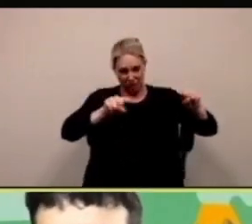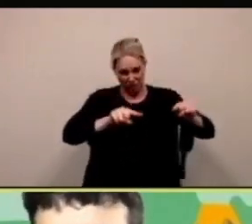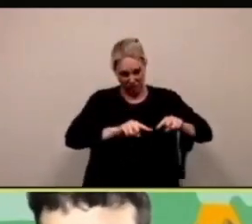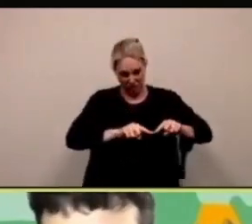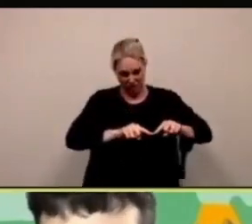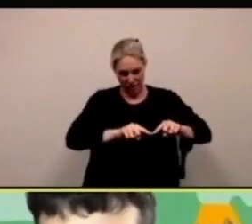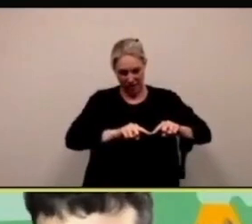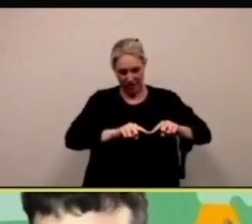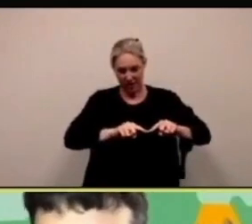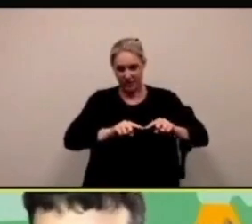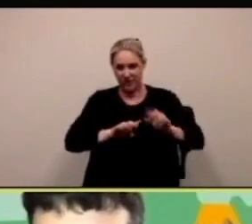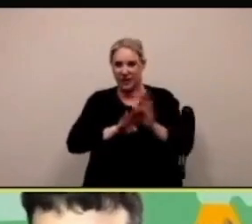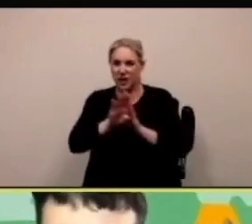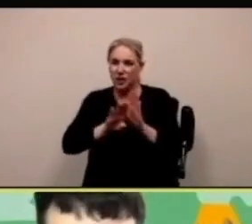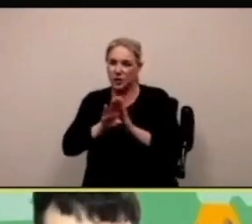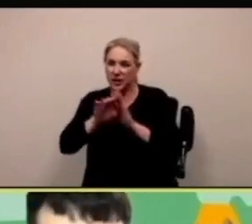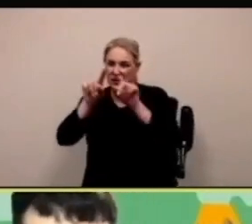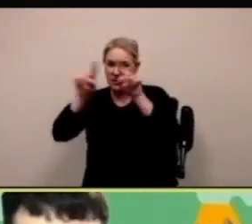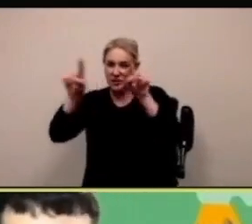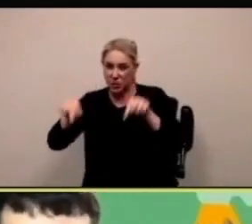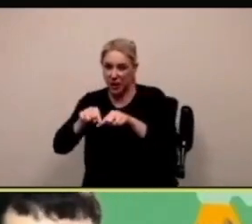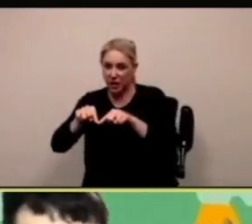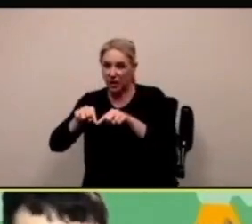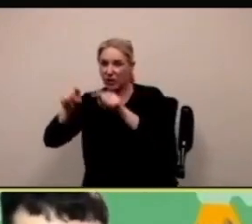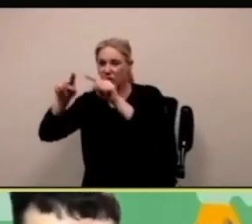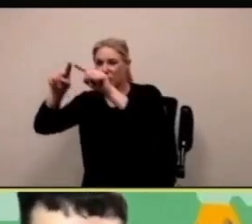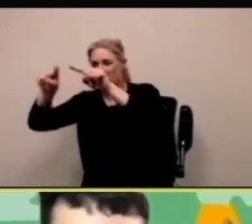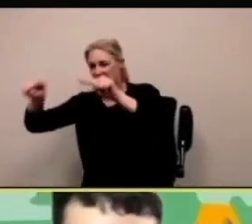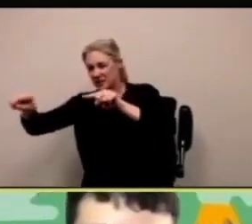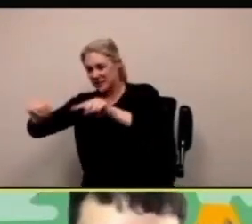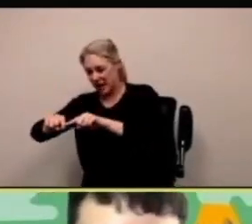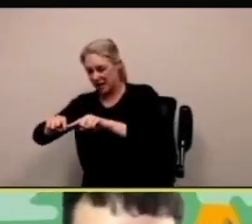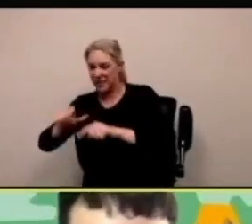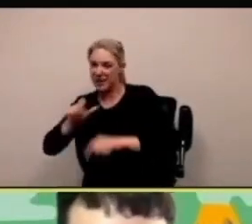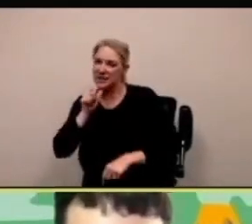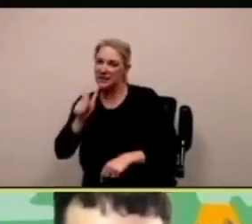piatti diciamo tu puoi vedere che fanno